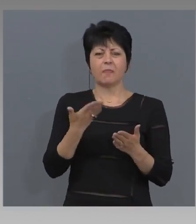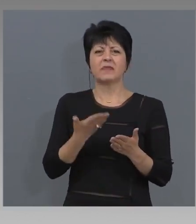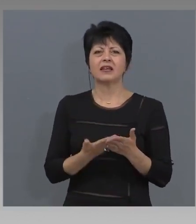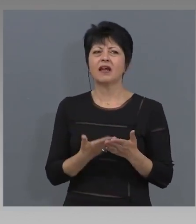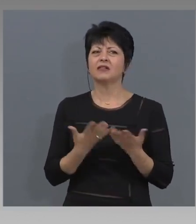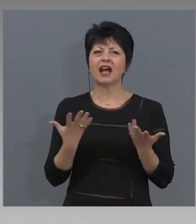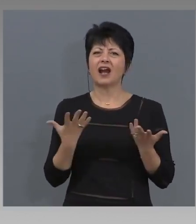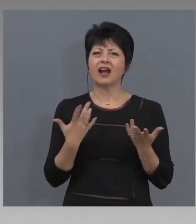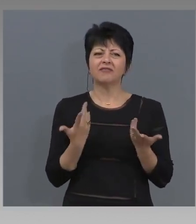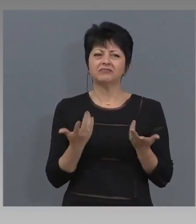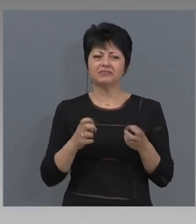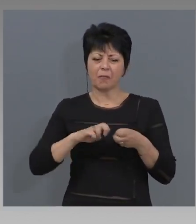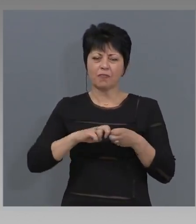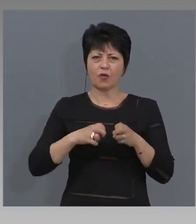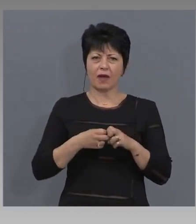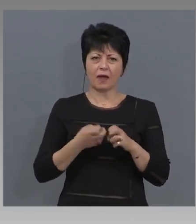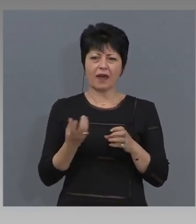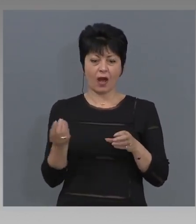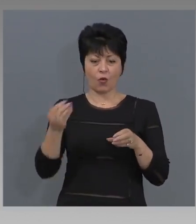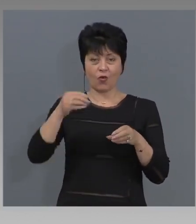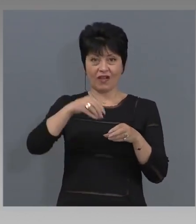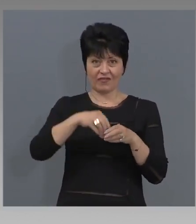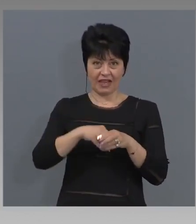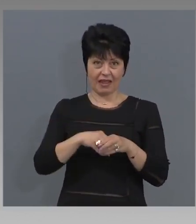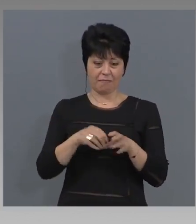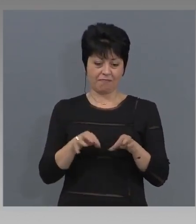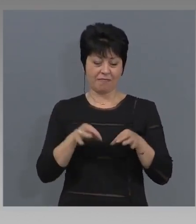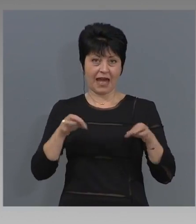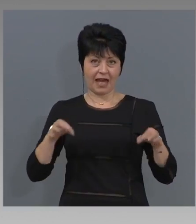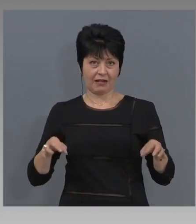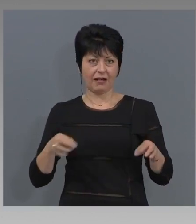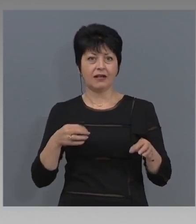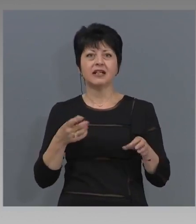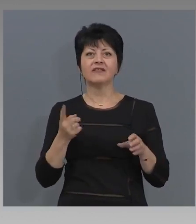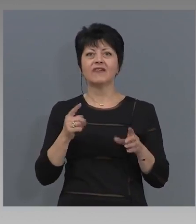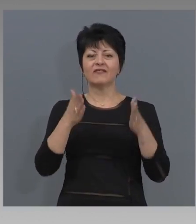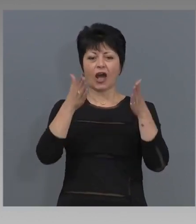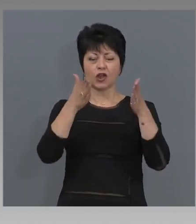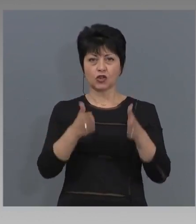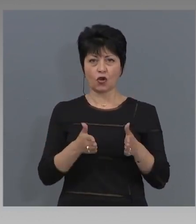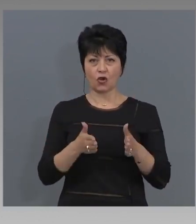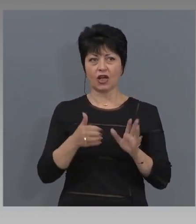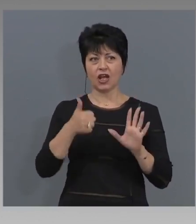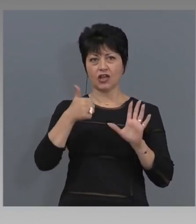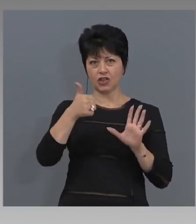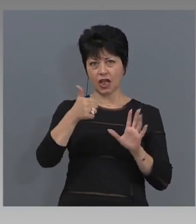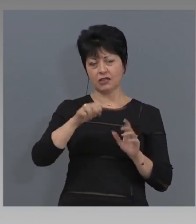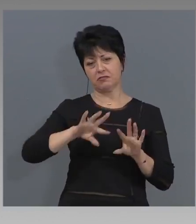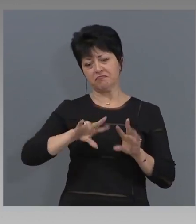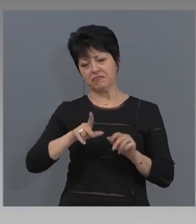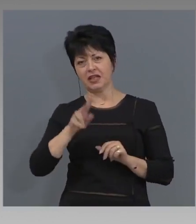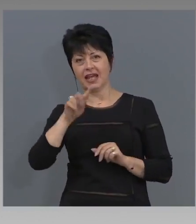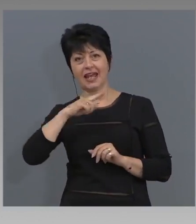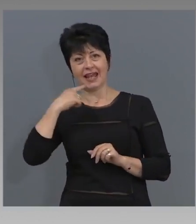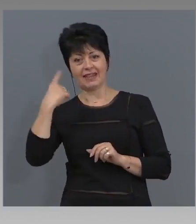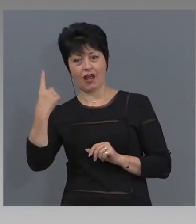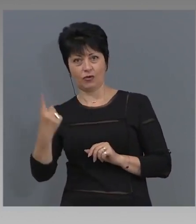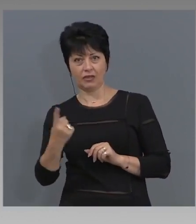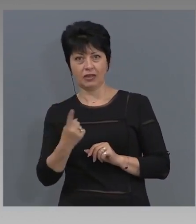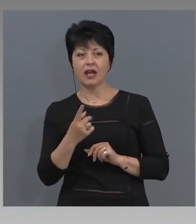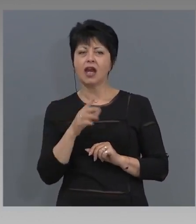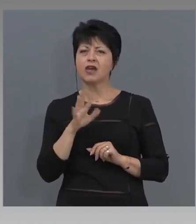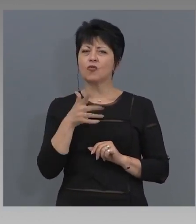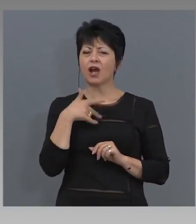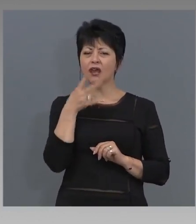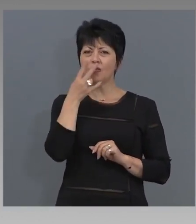бил проблема да въведеме една мярка със срок, примерно 6 или 1 година? Когато видиме, че тази мярка